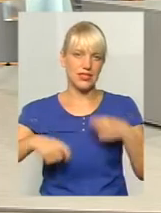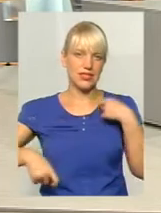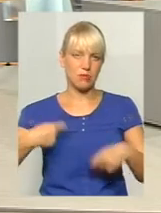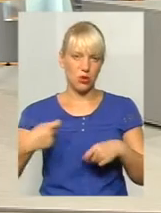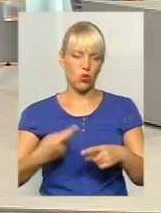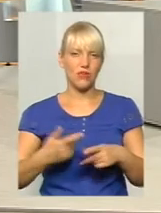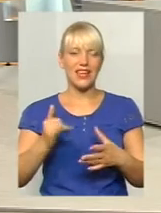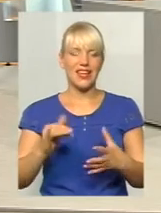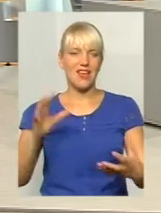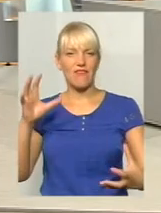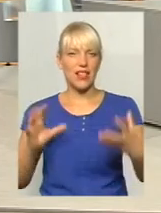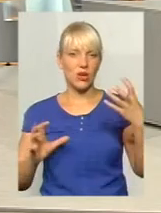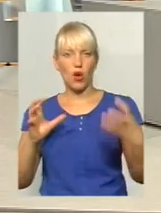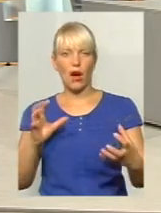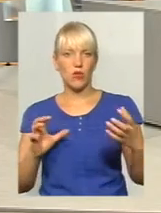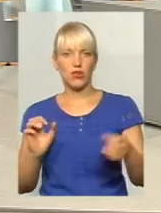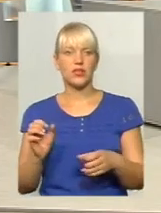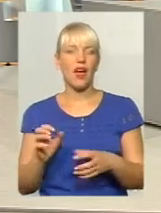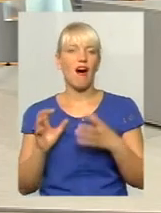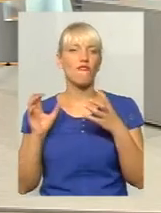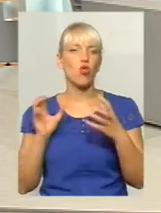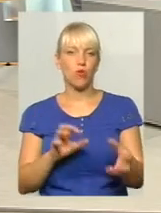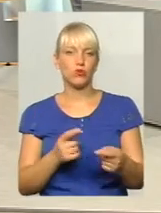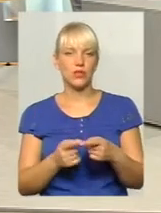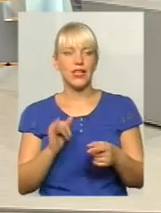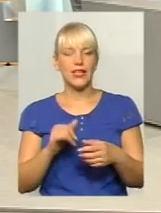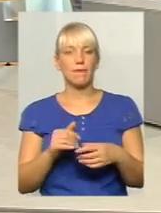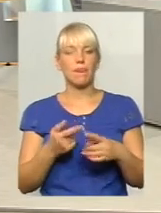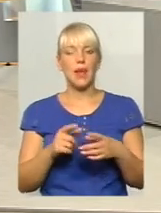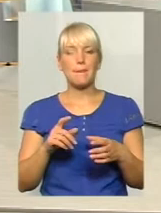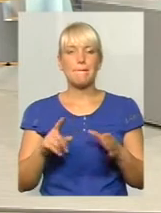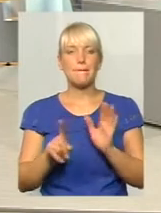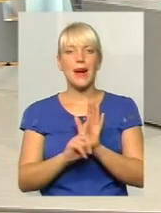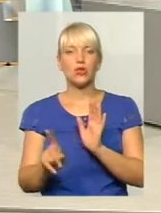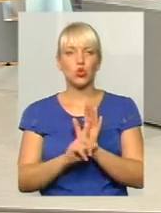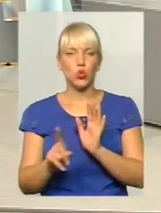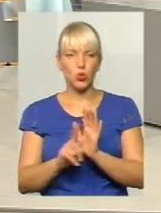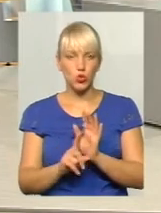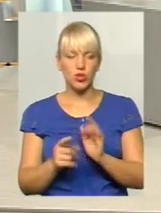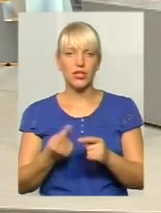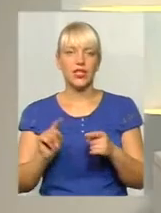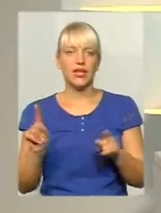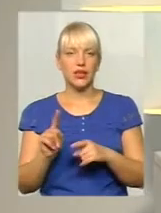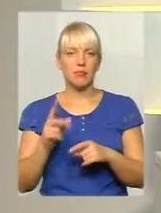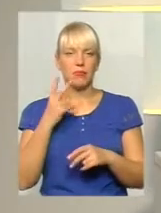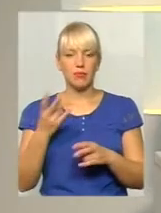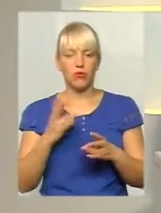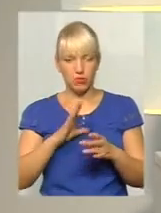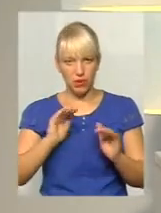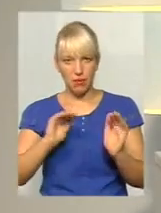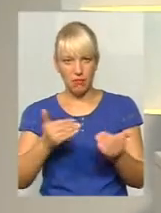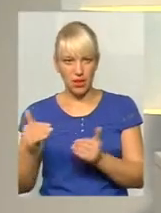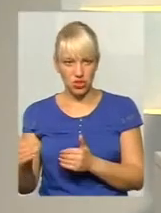великогабаритні автобуси, так? Ну, і середньогабаритні. Тобто маршруток самих, от тих спринтерів, які ми зараз бачимо, їх має стати менше.